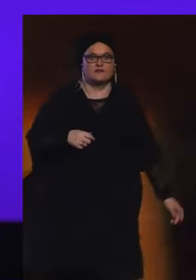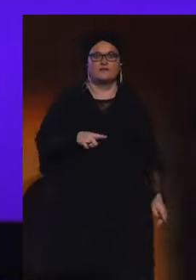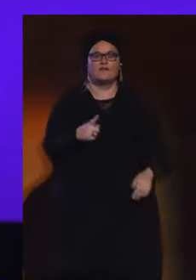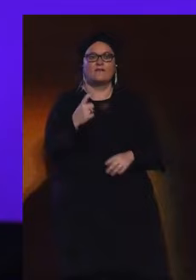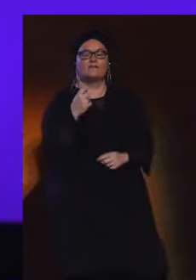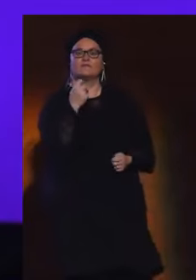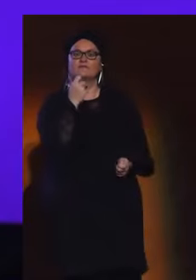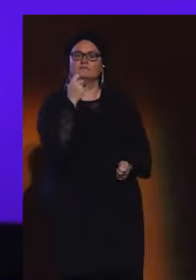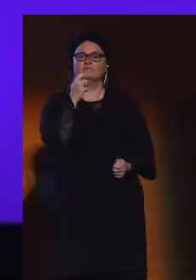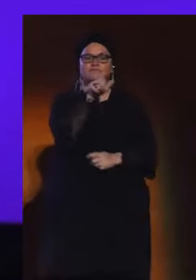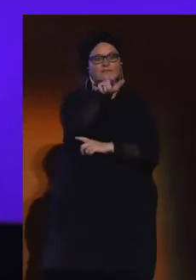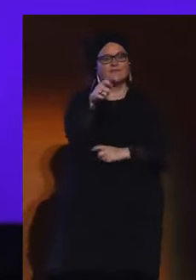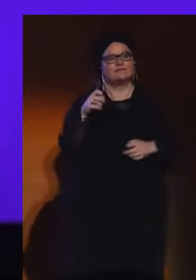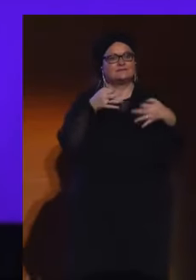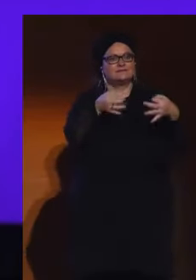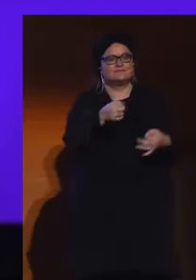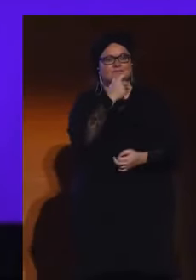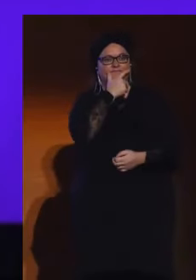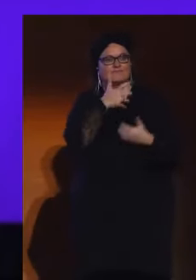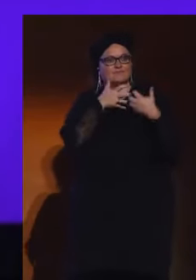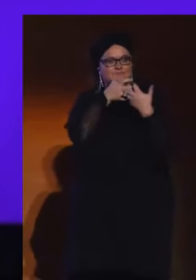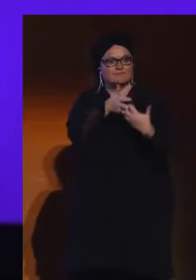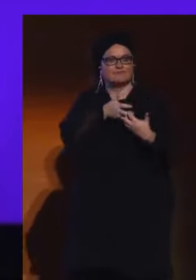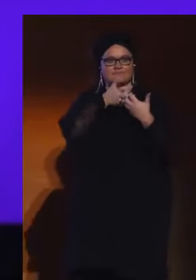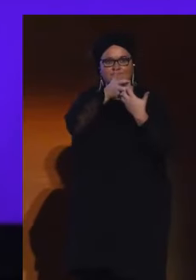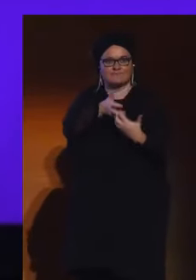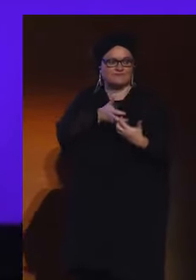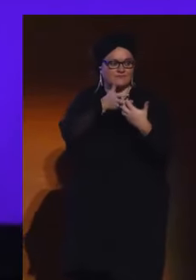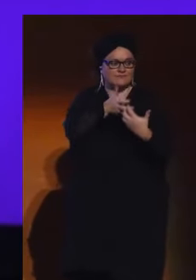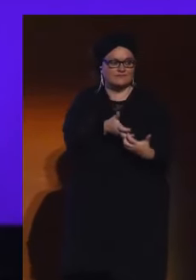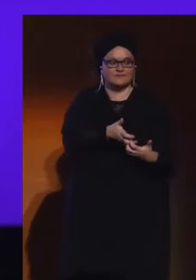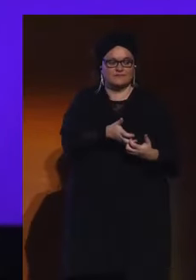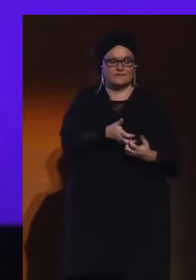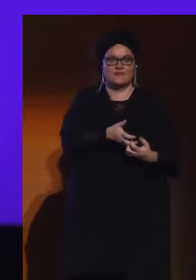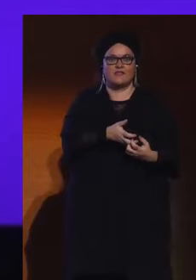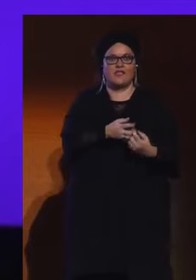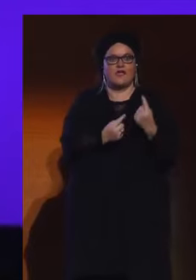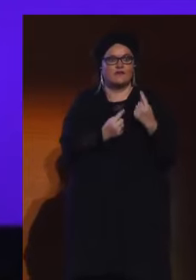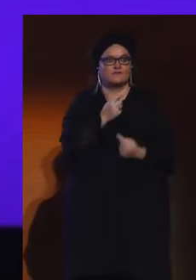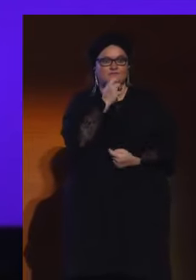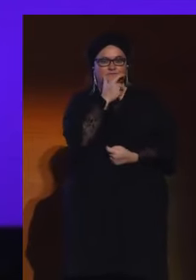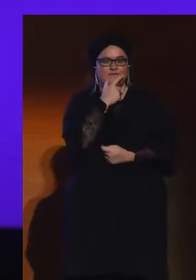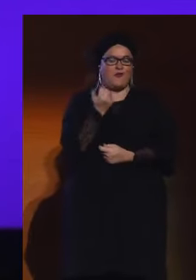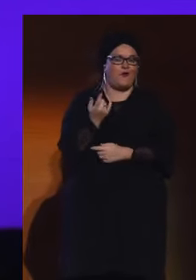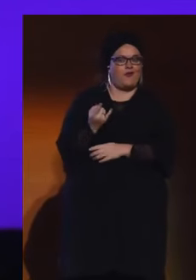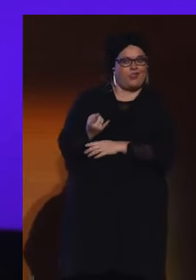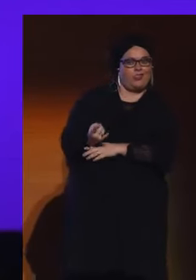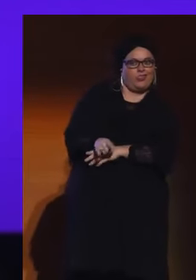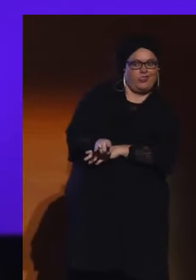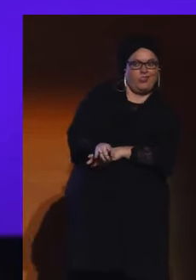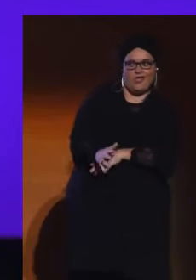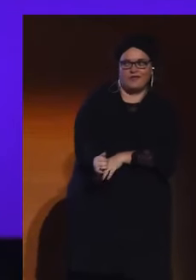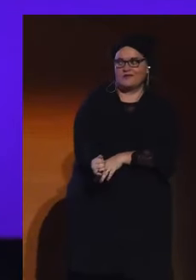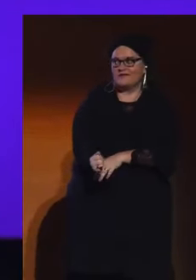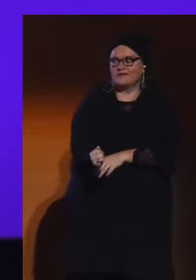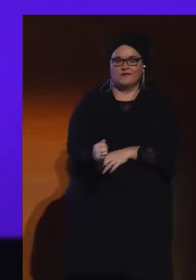Irribarrea hoan borrokatu zuen pertsona bat. Bat zuten irribarrega iztoa ere bat zuena.